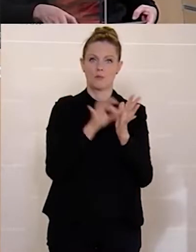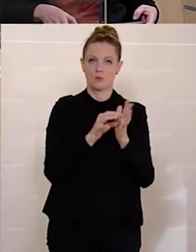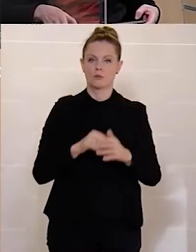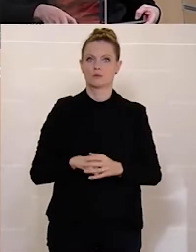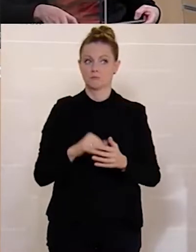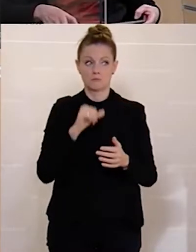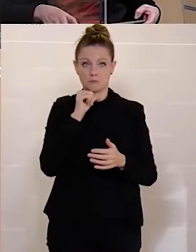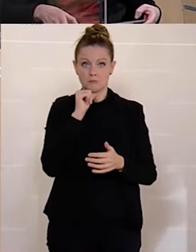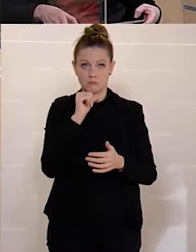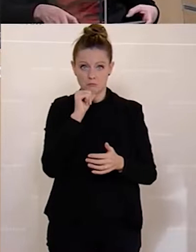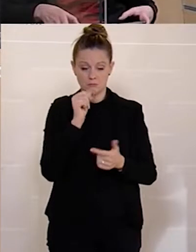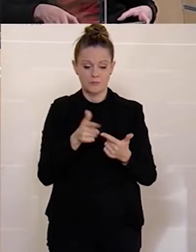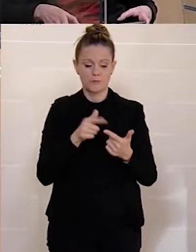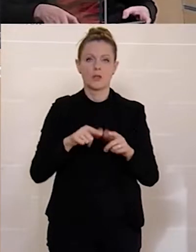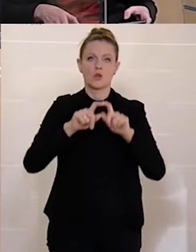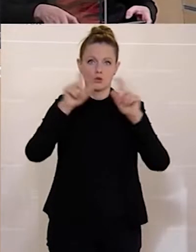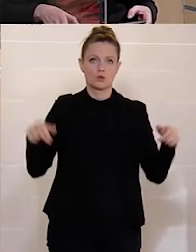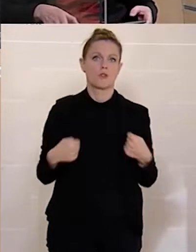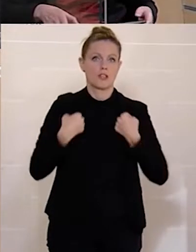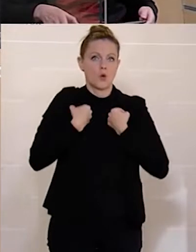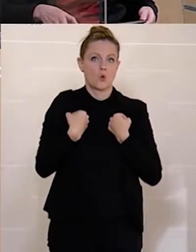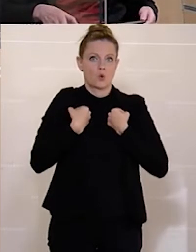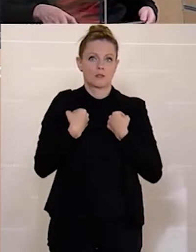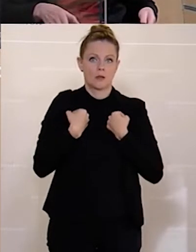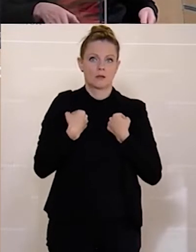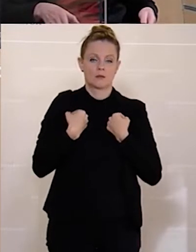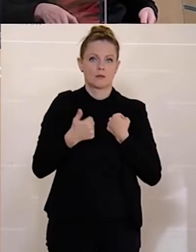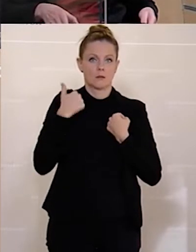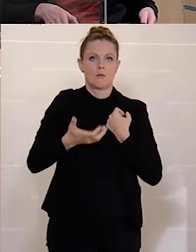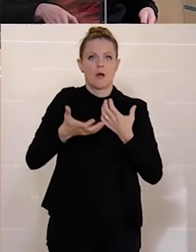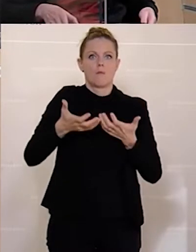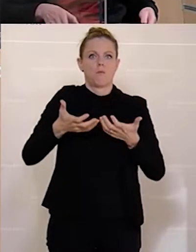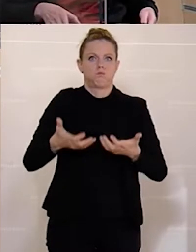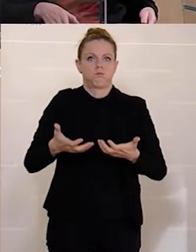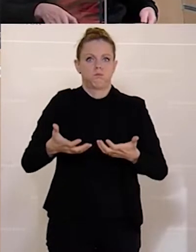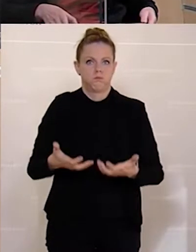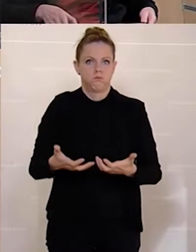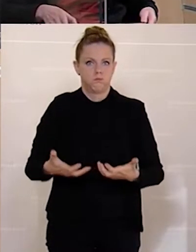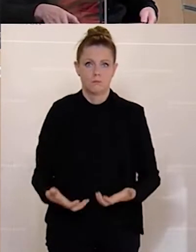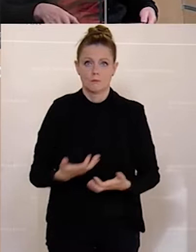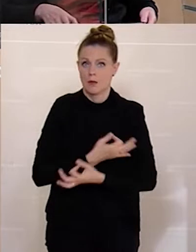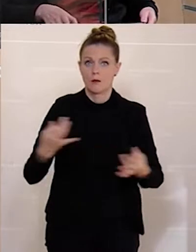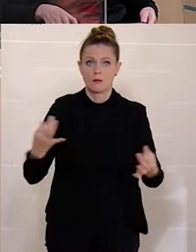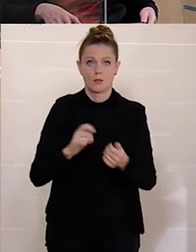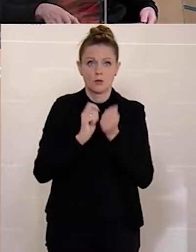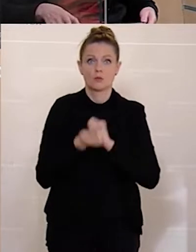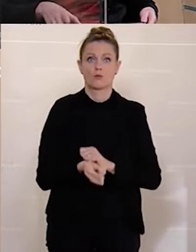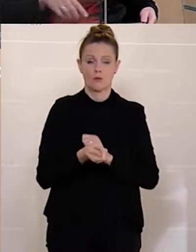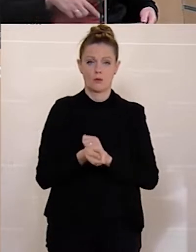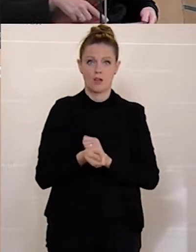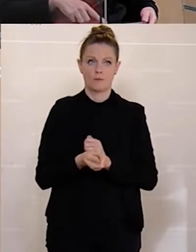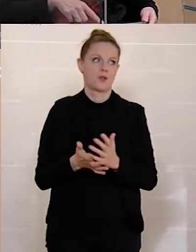keine enthalten. Der Schuldenrucksack, der Schuldenrucksack, der wächst einfach weiter und auch wird nichts getan und diese angeblich größte